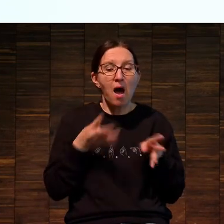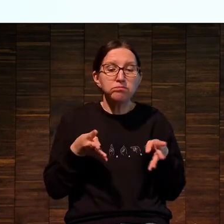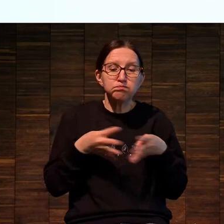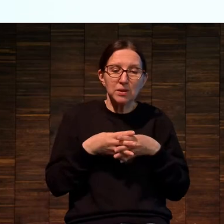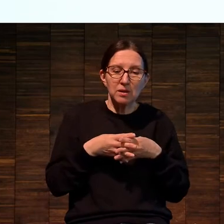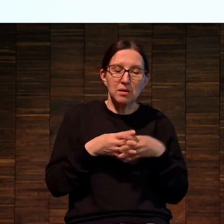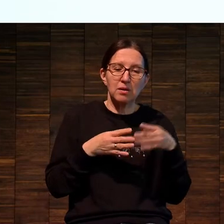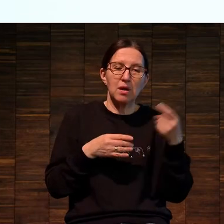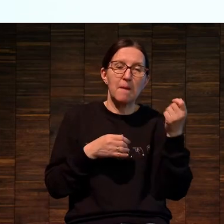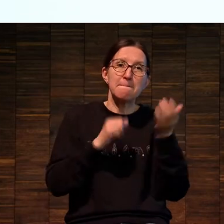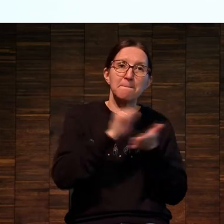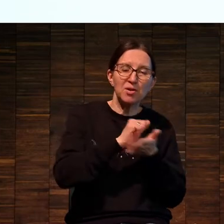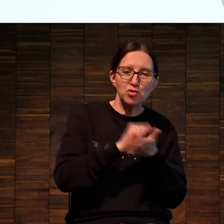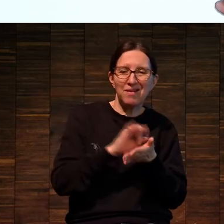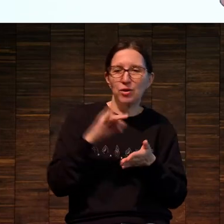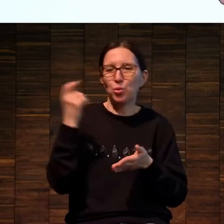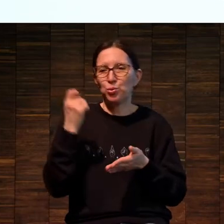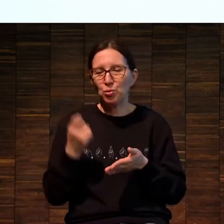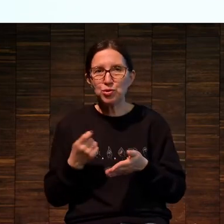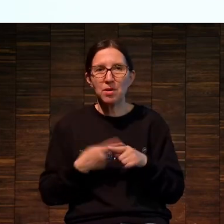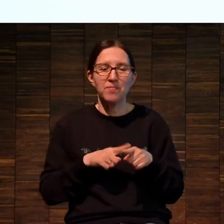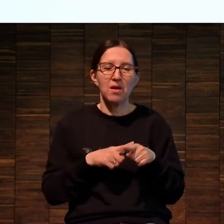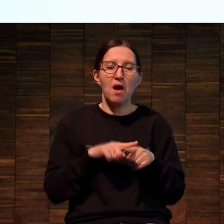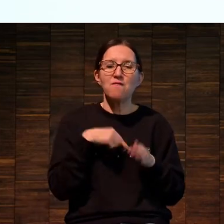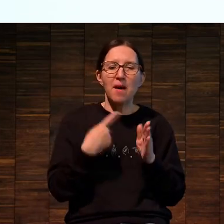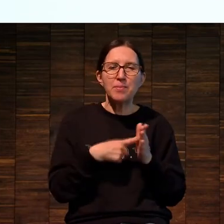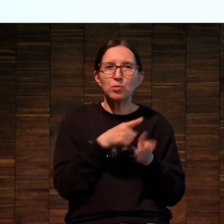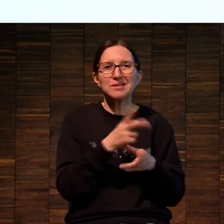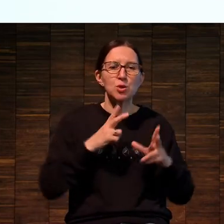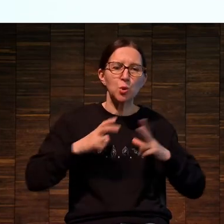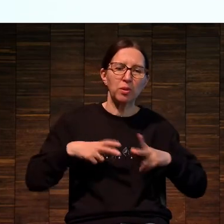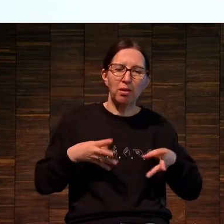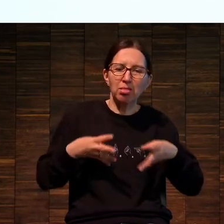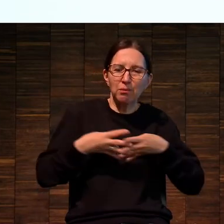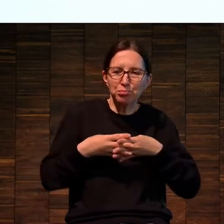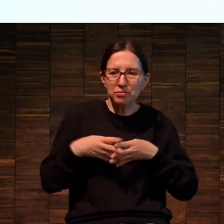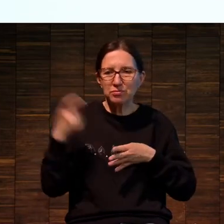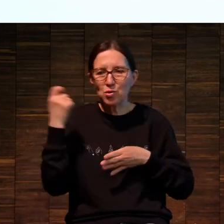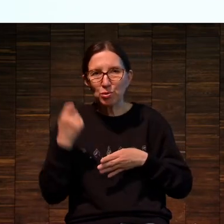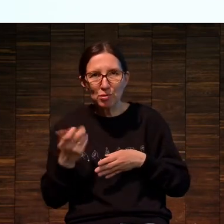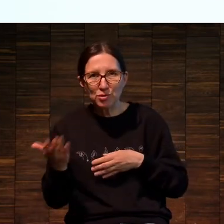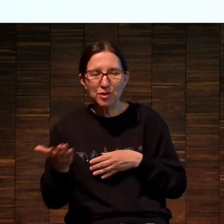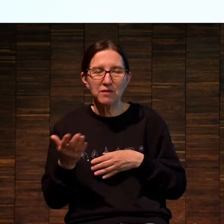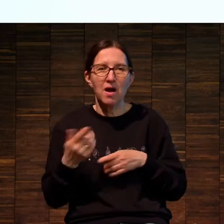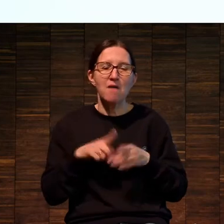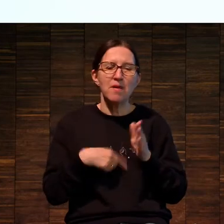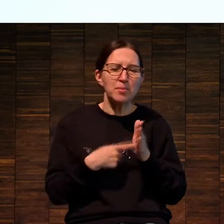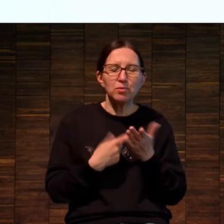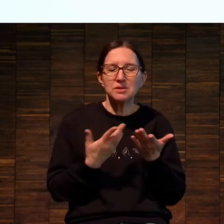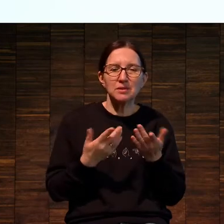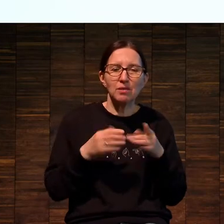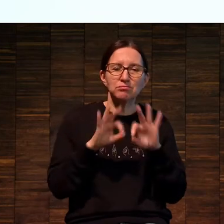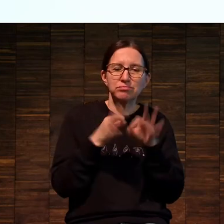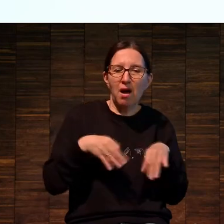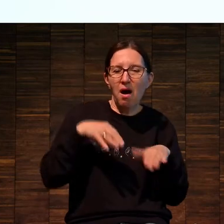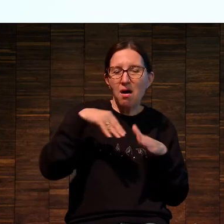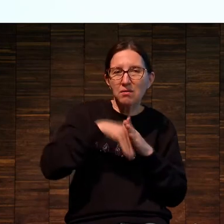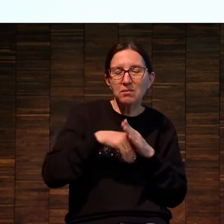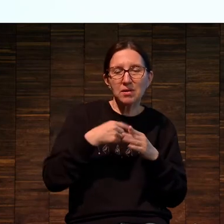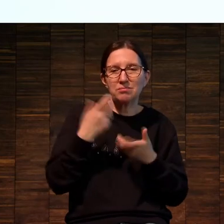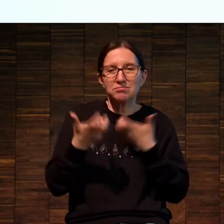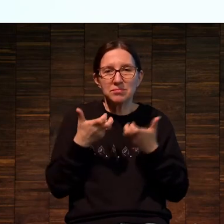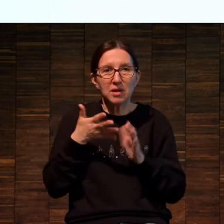печатника и художника, вопросы студенческих коллабораций, вопросы взаимодействия, вопросы арт-терапии и так далее. Сейчас, наверное,